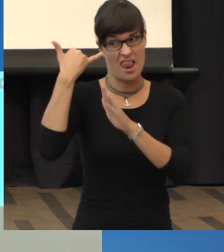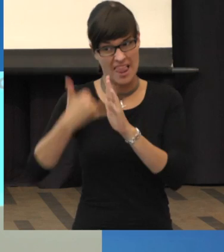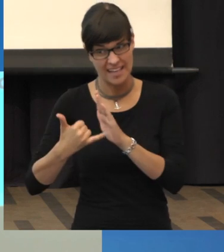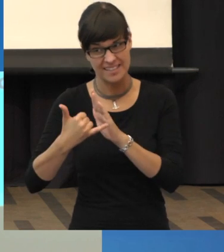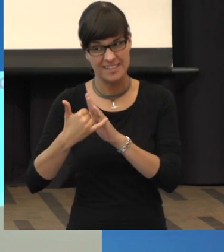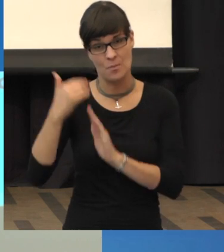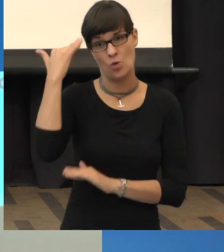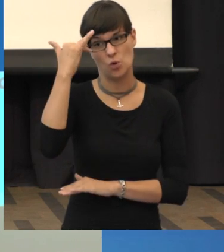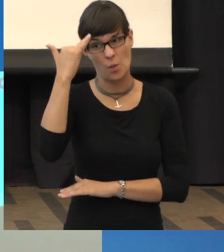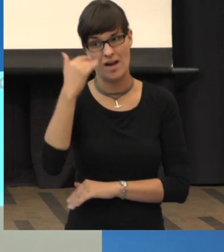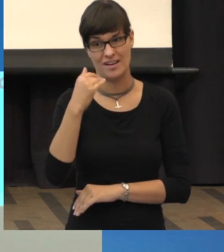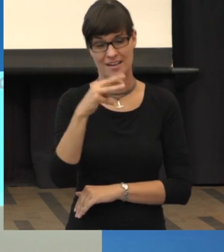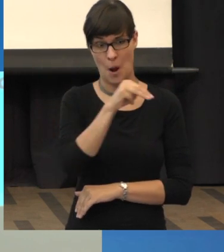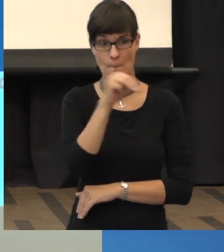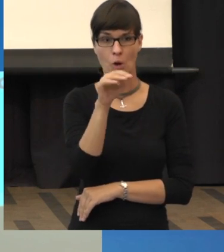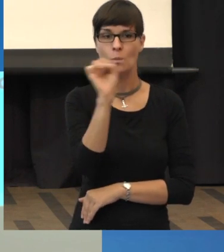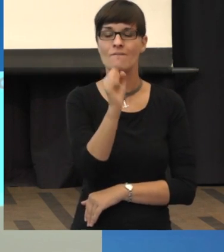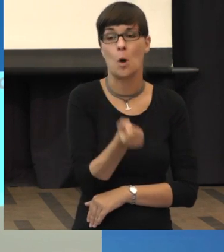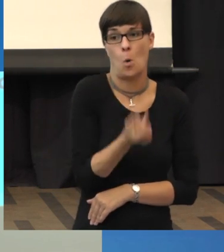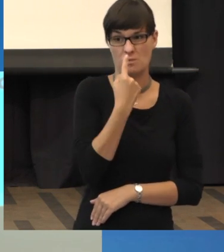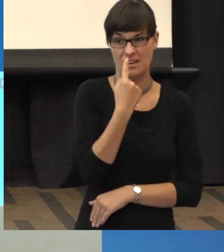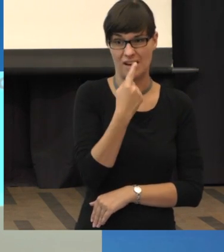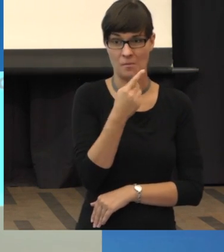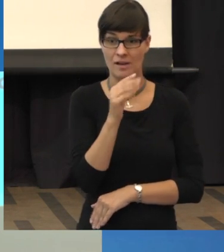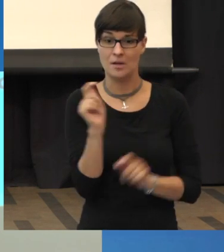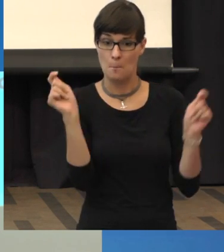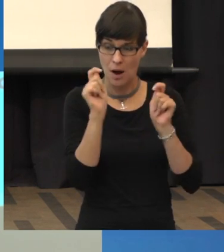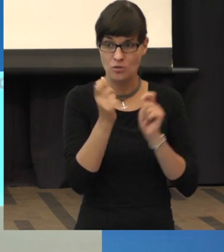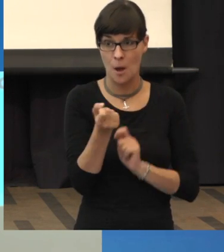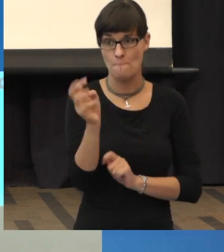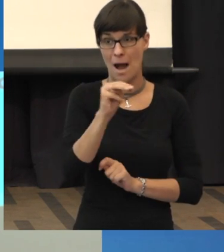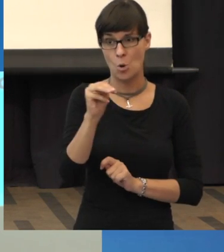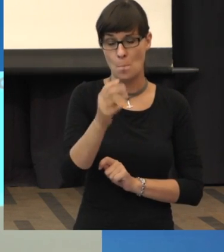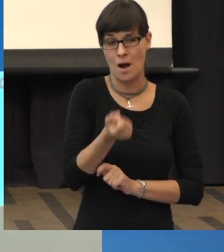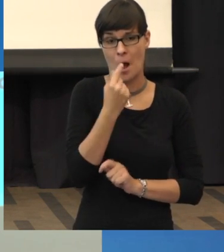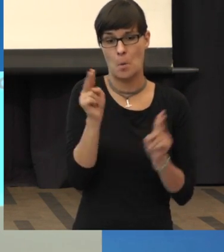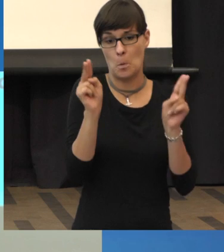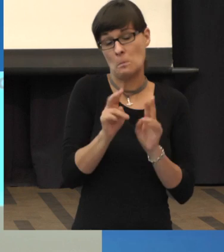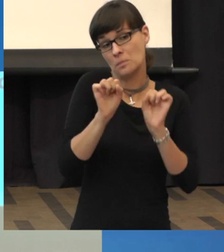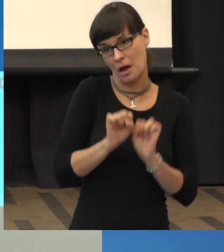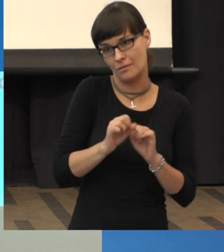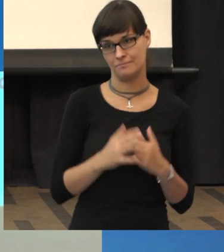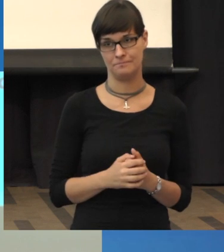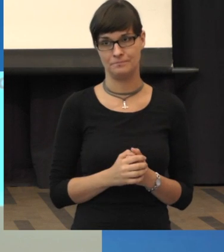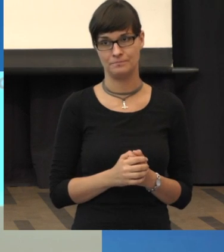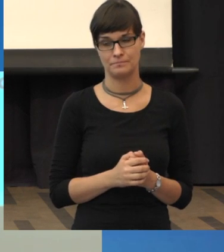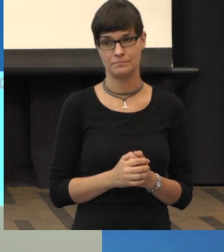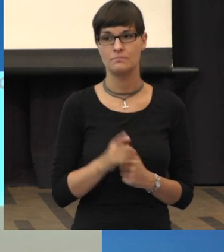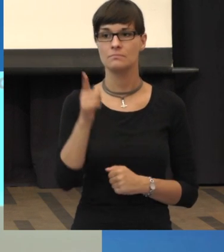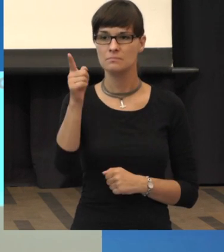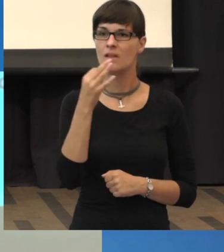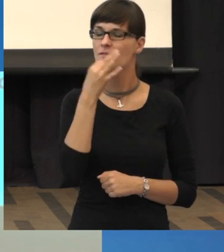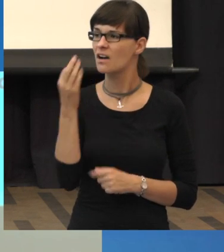muss ich Magdumar nehmen? Kann ich das Magdumar reduzieren? Gibt es irgendwelche andere Einschränkungen, die einen davon